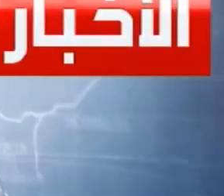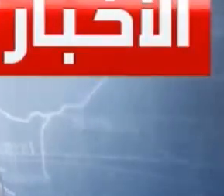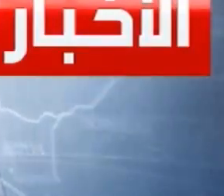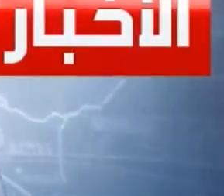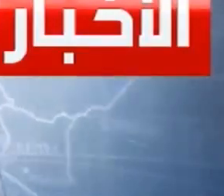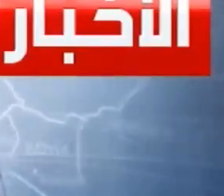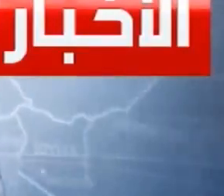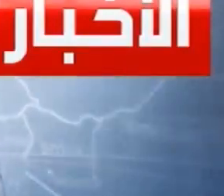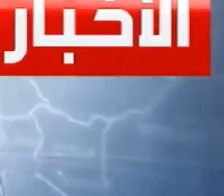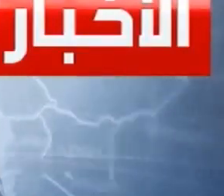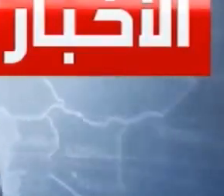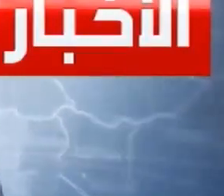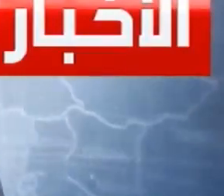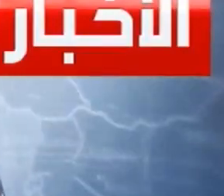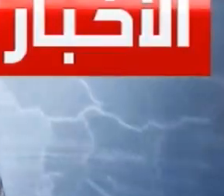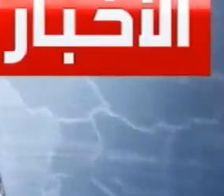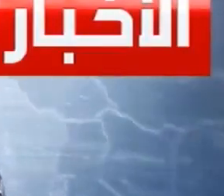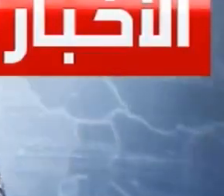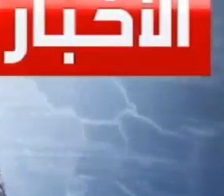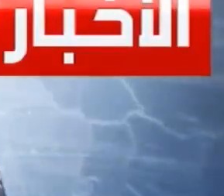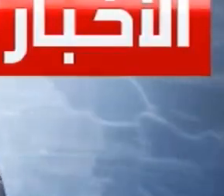قنقر